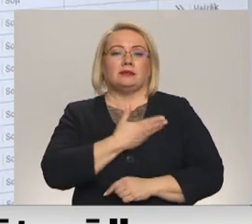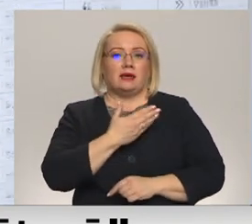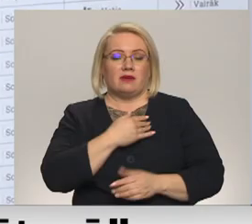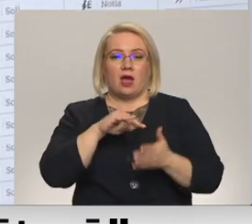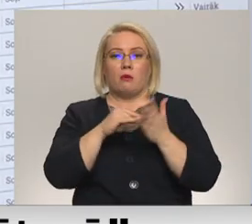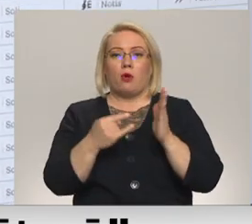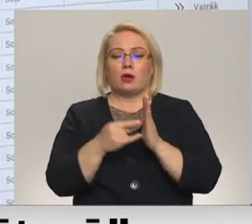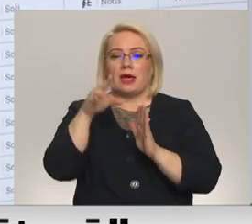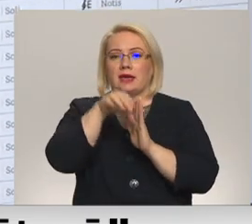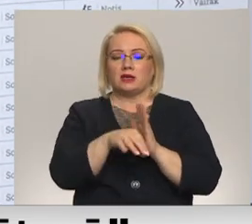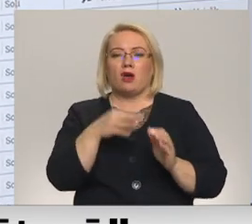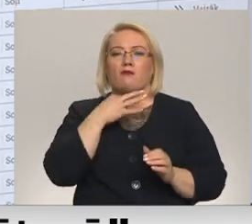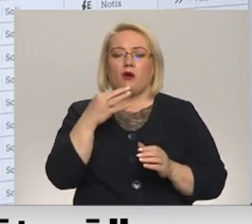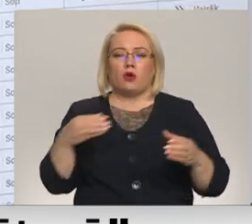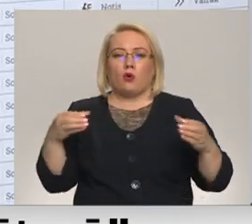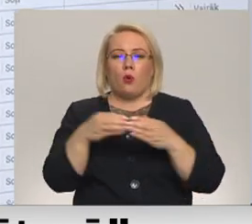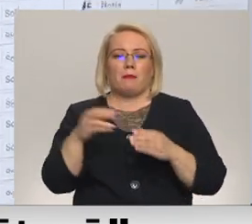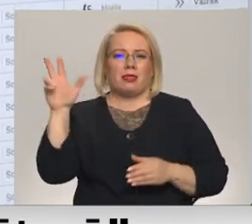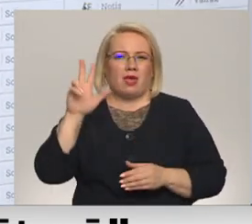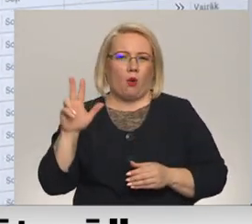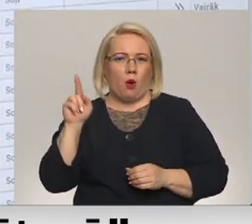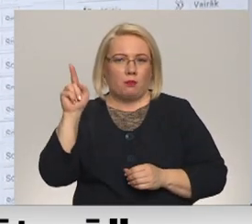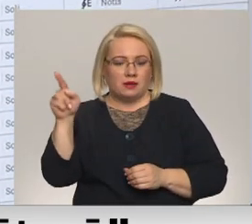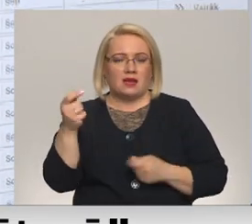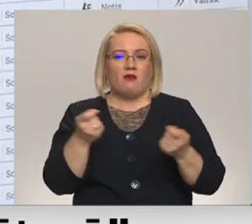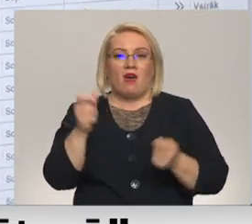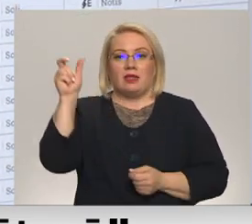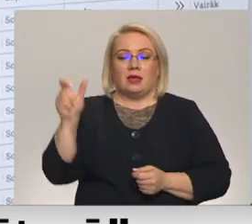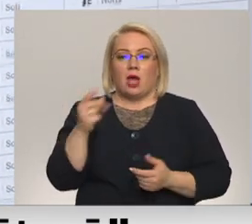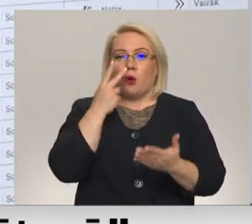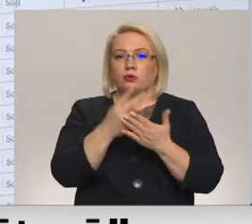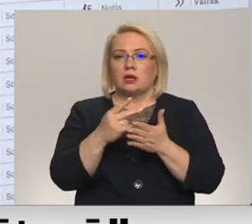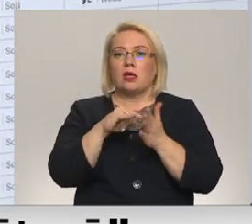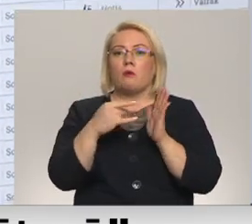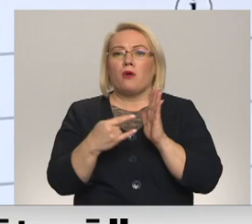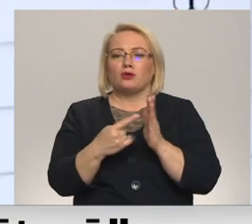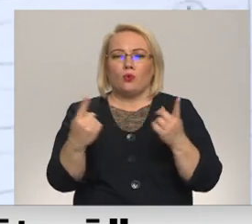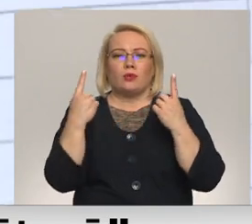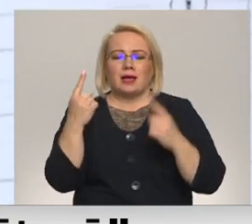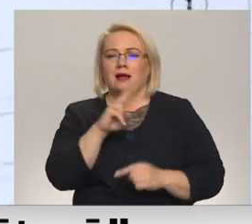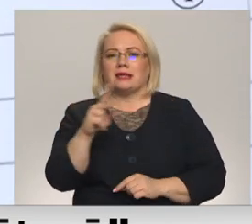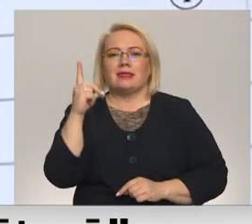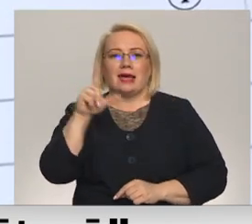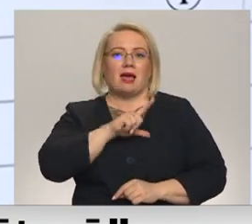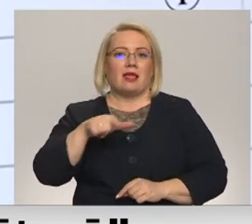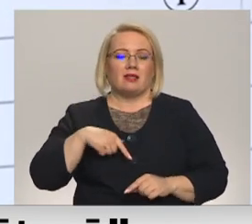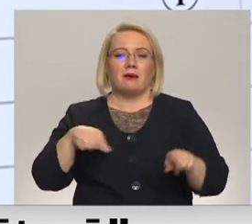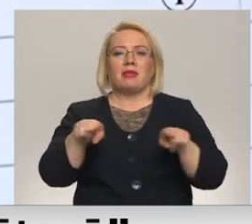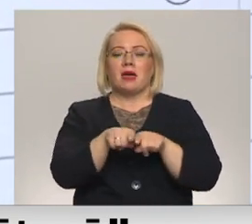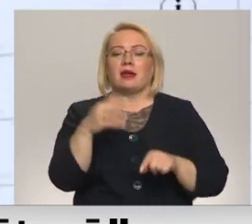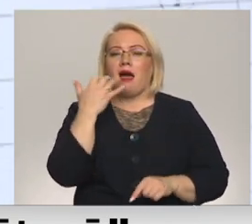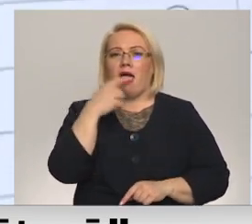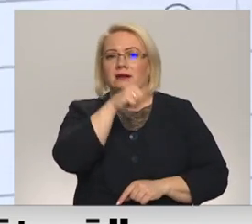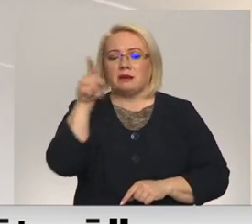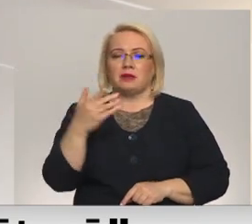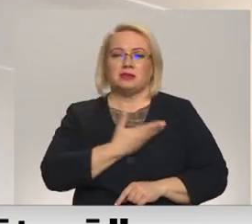iesaistīsies arī folkloras kopa no Daugavpils. Tās vadītāju uzskata. Projekts ir unikāls ne tikai Latvijā, bet arī ārvalstīs dzīvojošiem